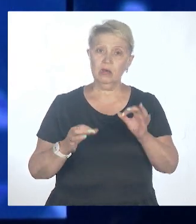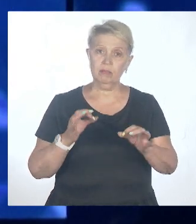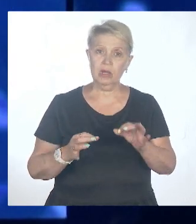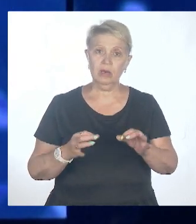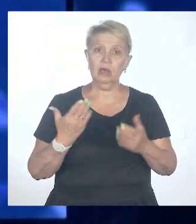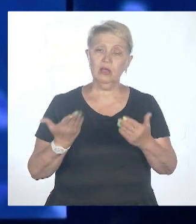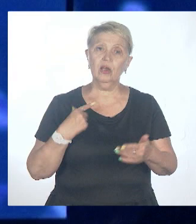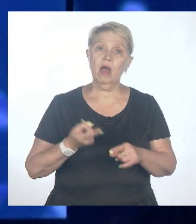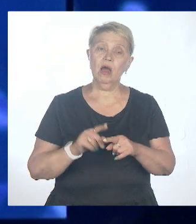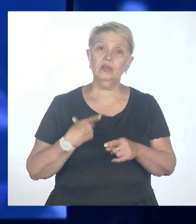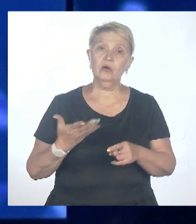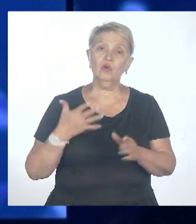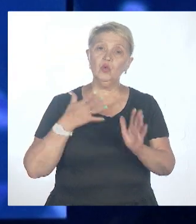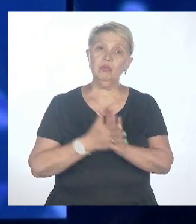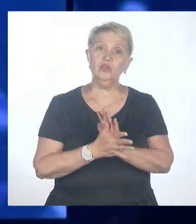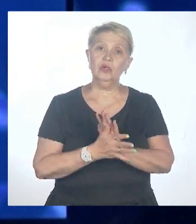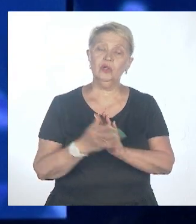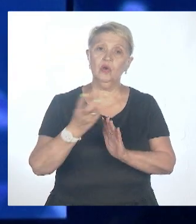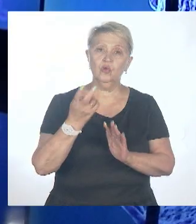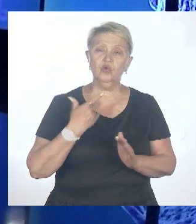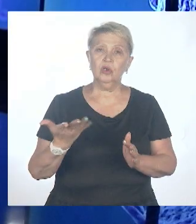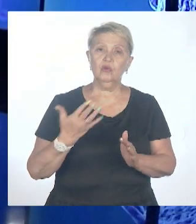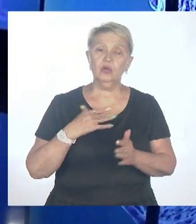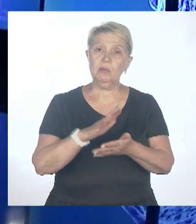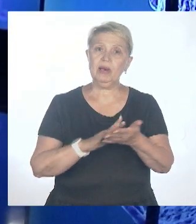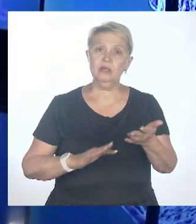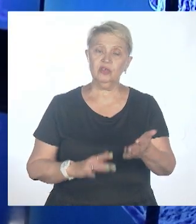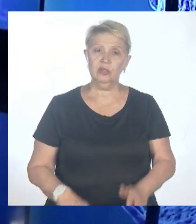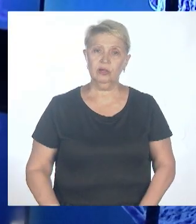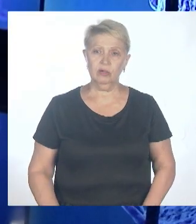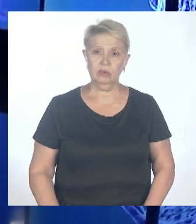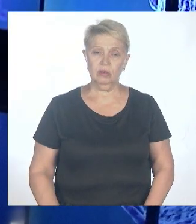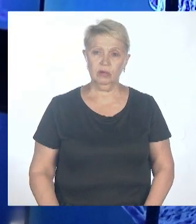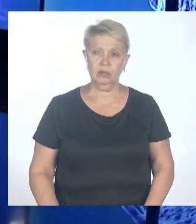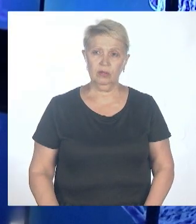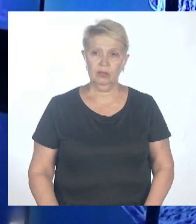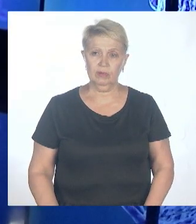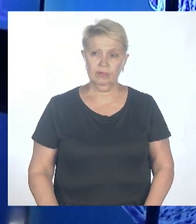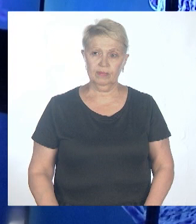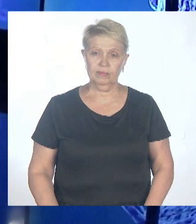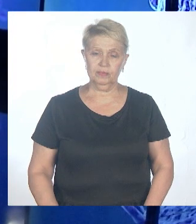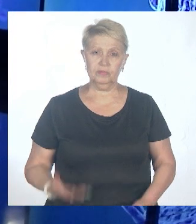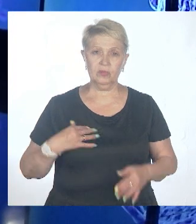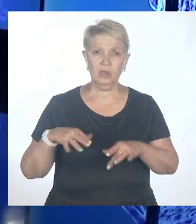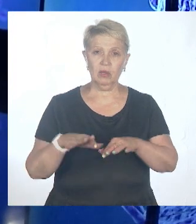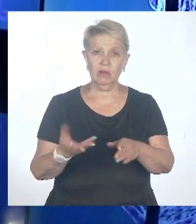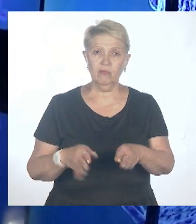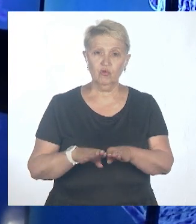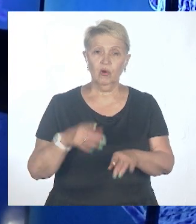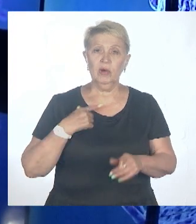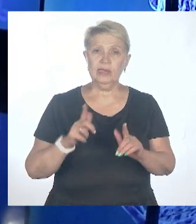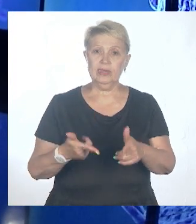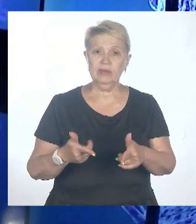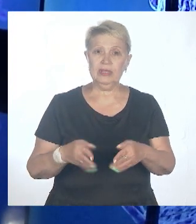упущение, и по-хорошему надо было бы продолжать? Опять же, есть нюансы. Дело в том, что, да, действительно, те